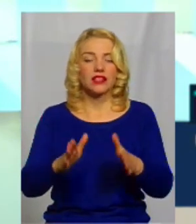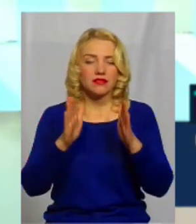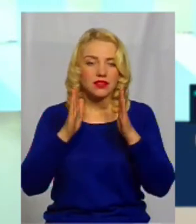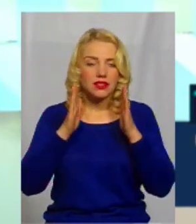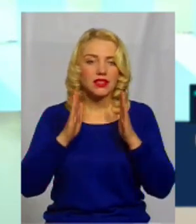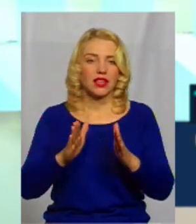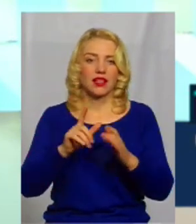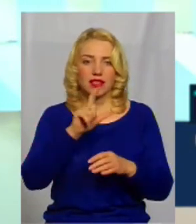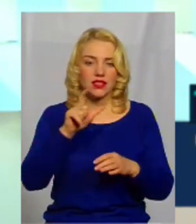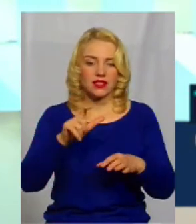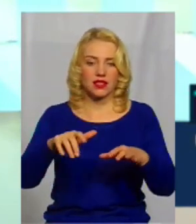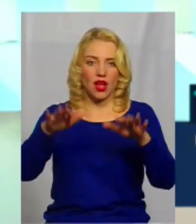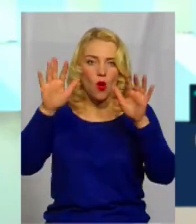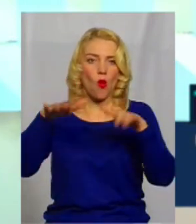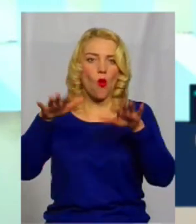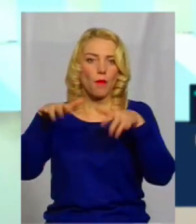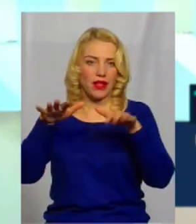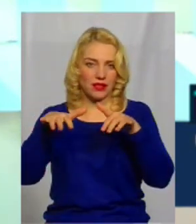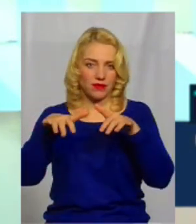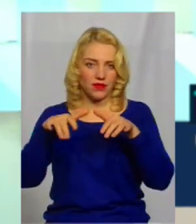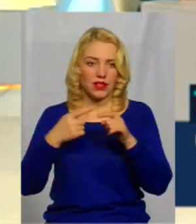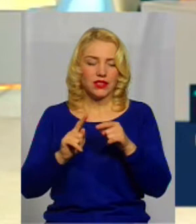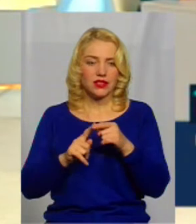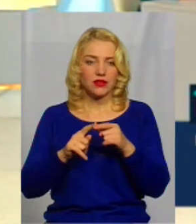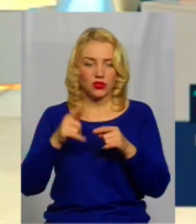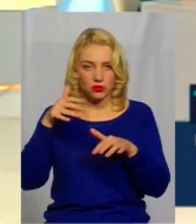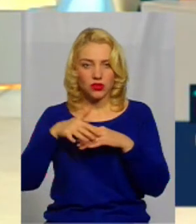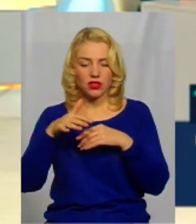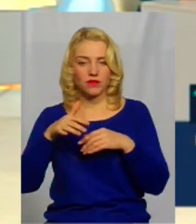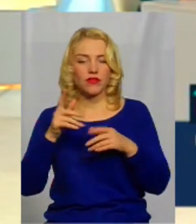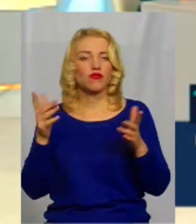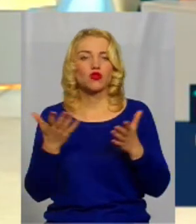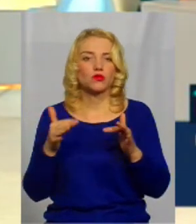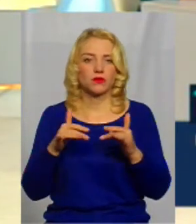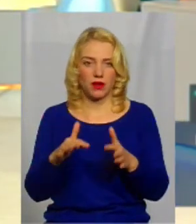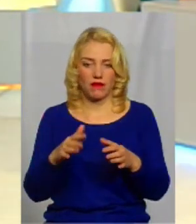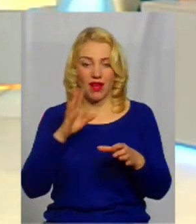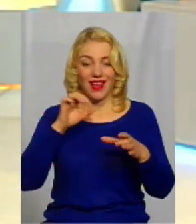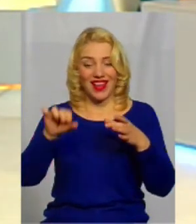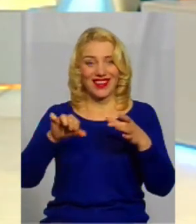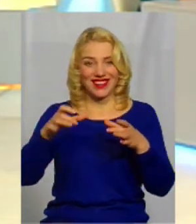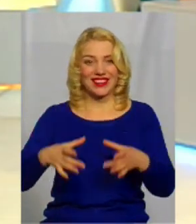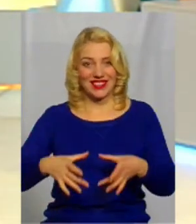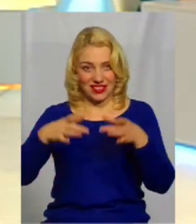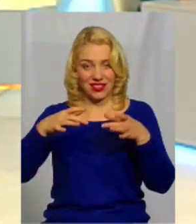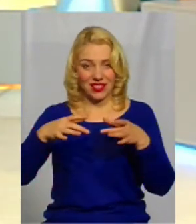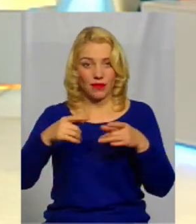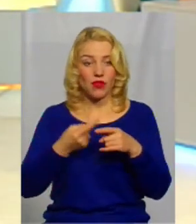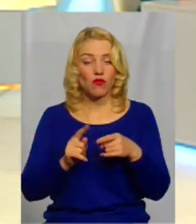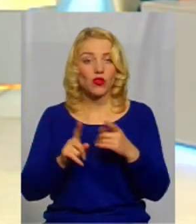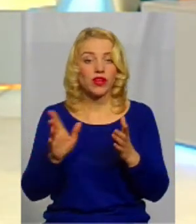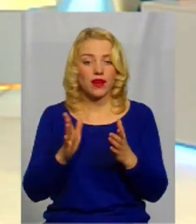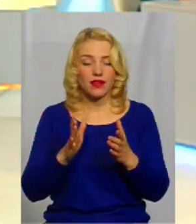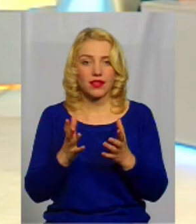напітуються ґрунтової води, і вони фільтрують. Розумієте, в чому справа? Оці Крениці, вони, які